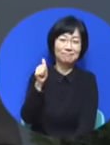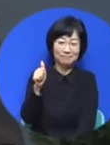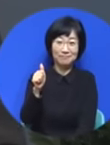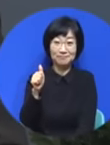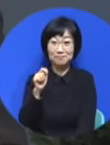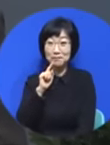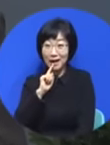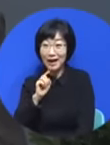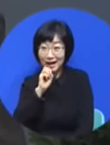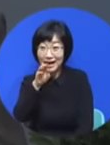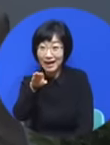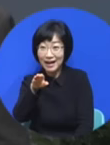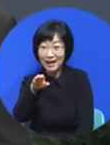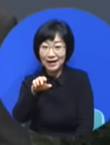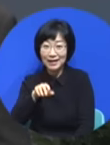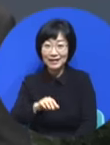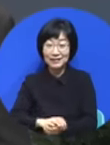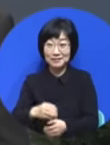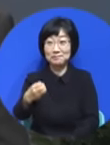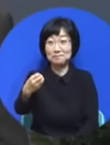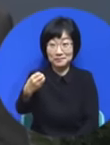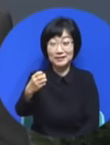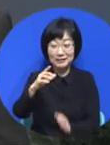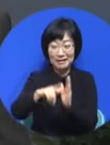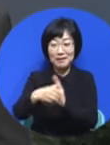그랬길래 예, 일하더라고.